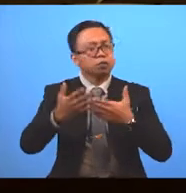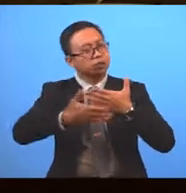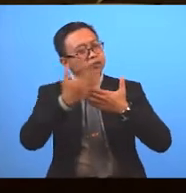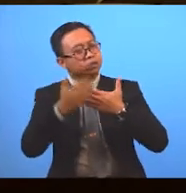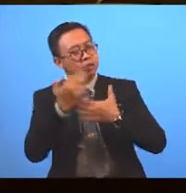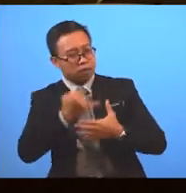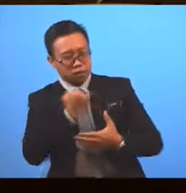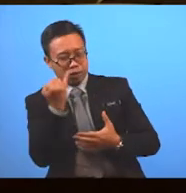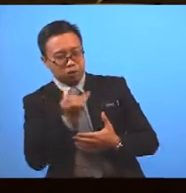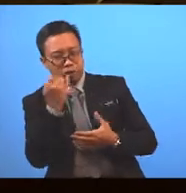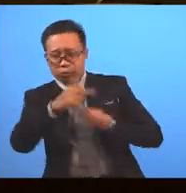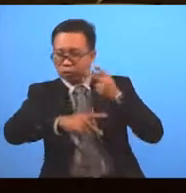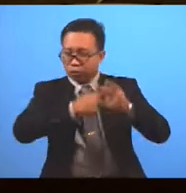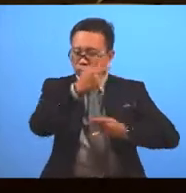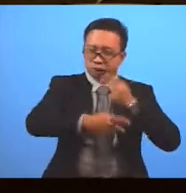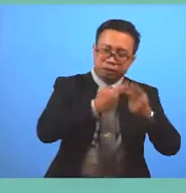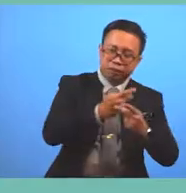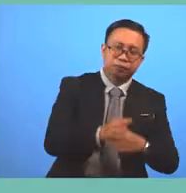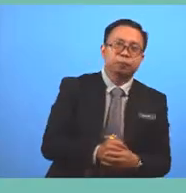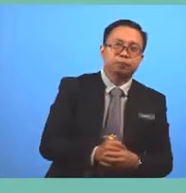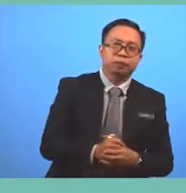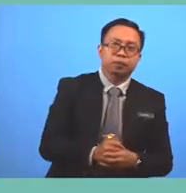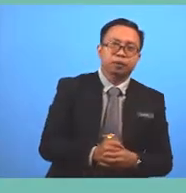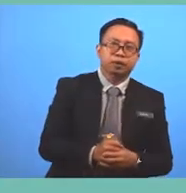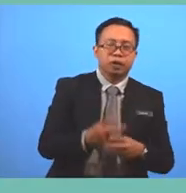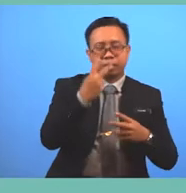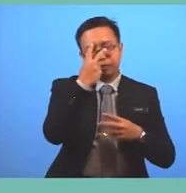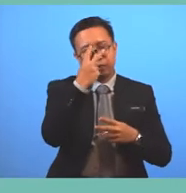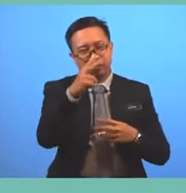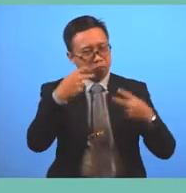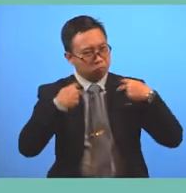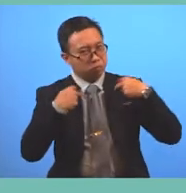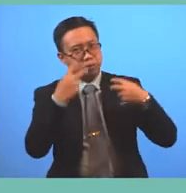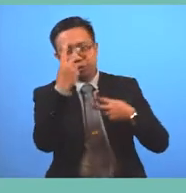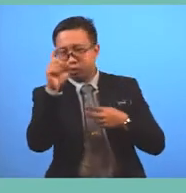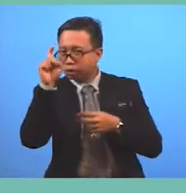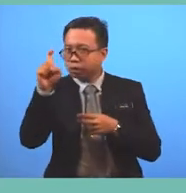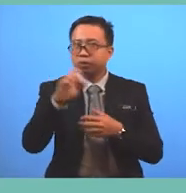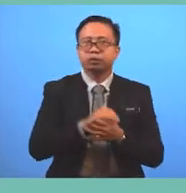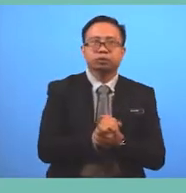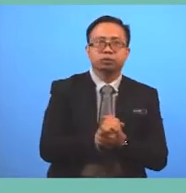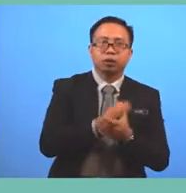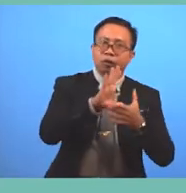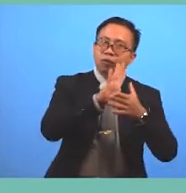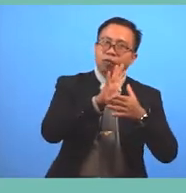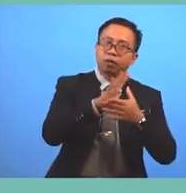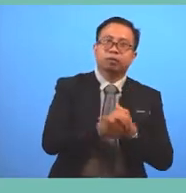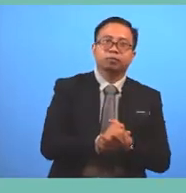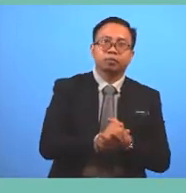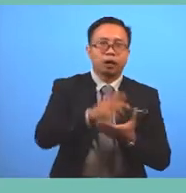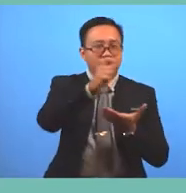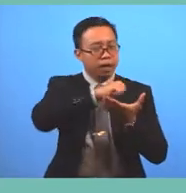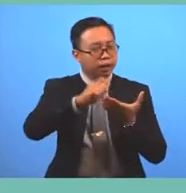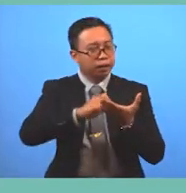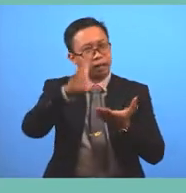And enjoyable Process You just have To watch the film With a critical eye While